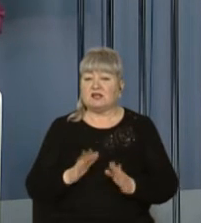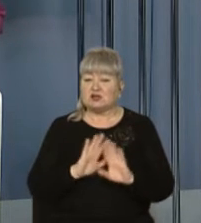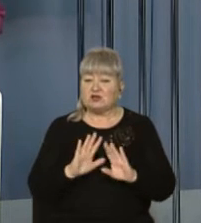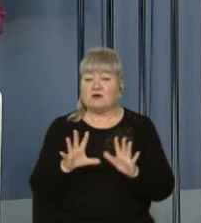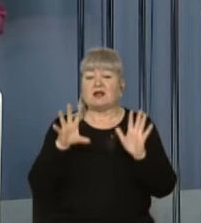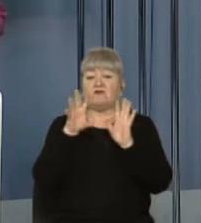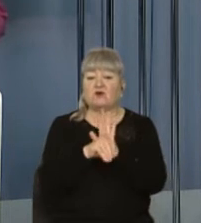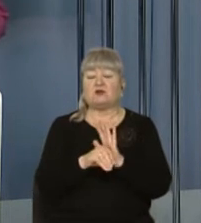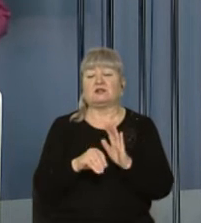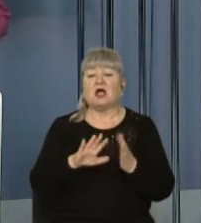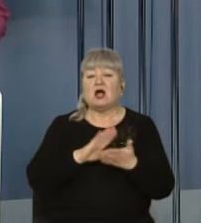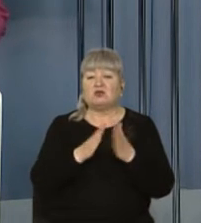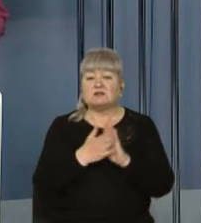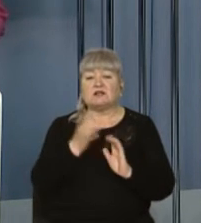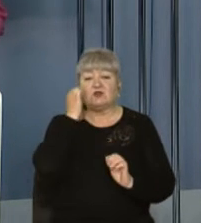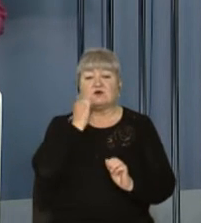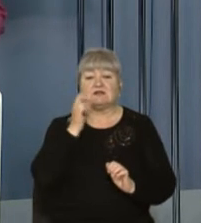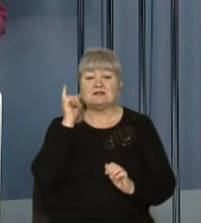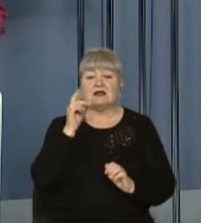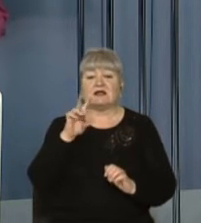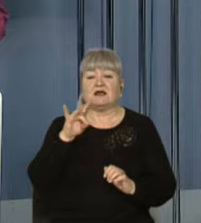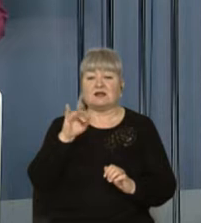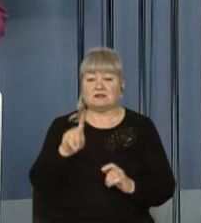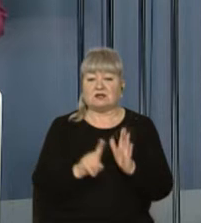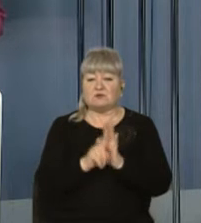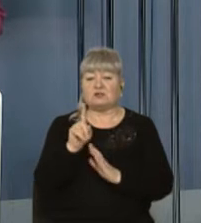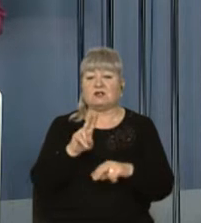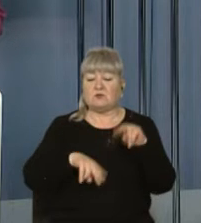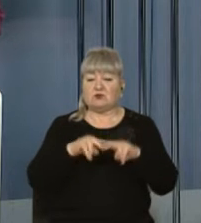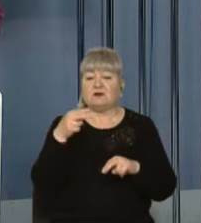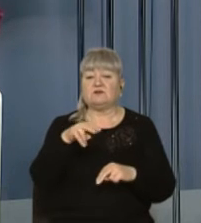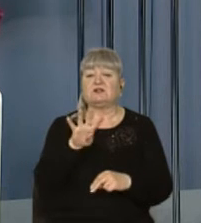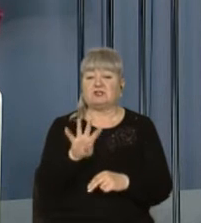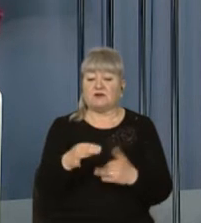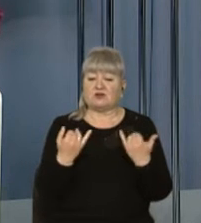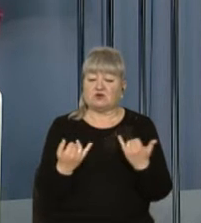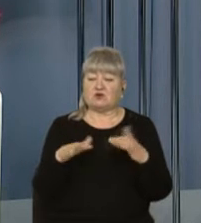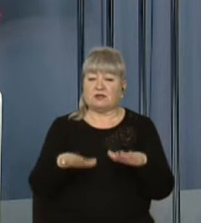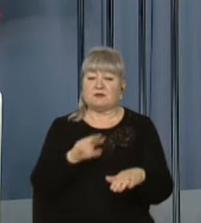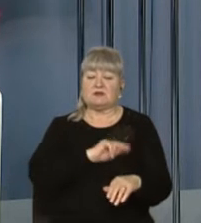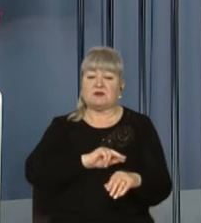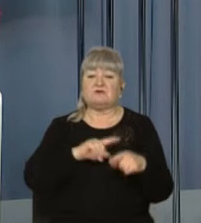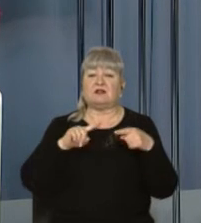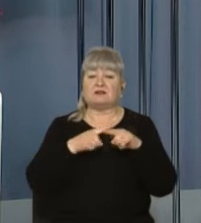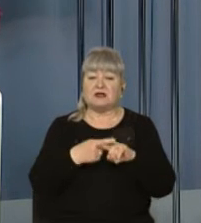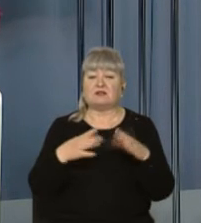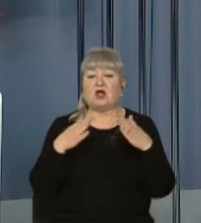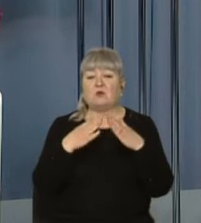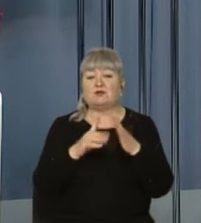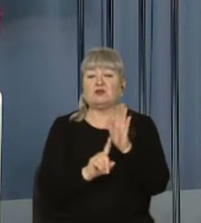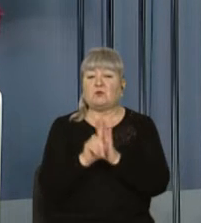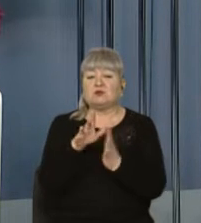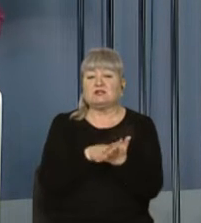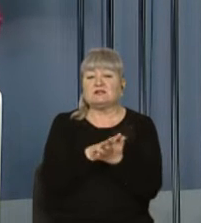складу ринку «Старий лицар». Розпочали будувати її 2004-го. Сьогодні ж на місці працювала техніка. Будинок почали